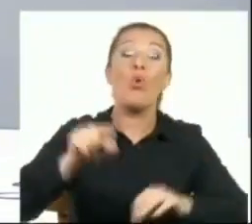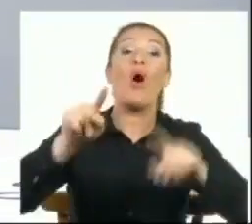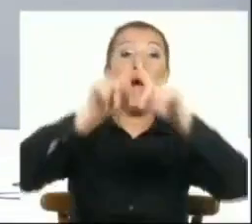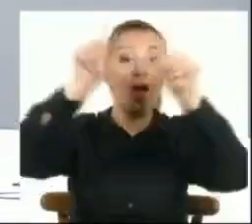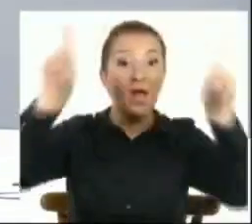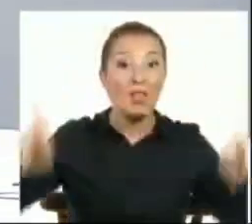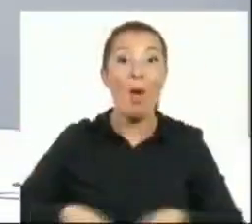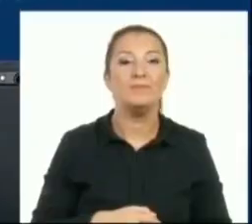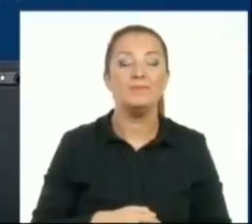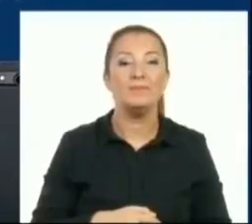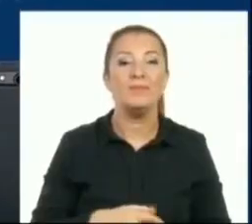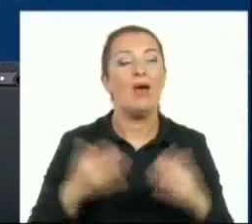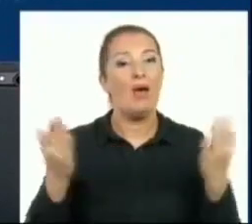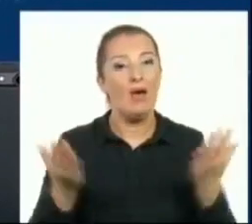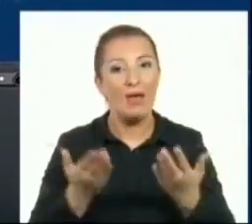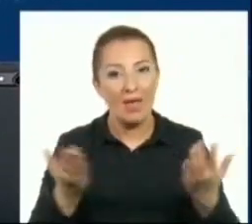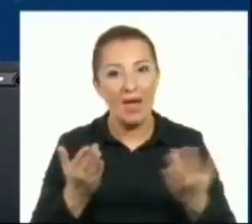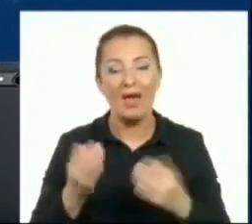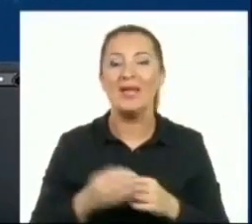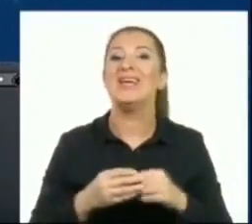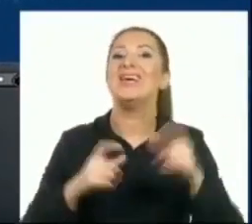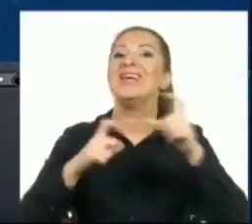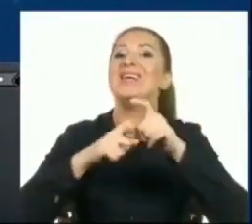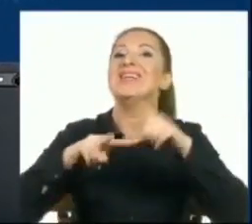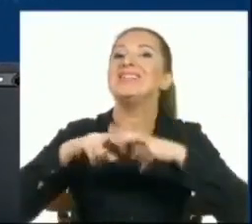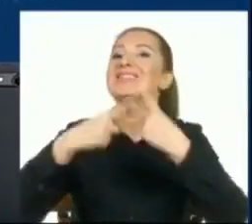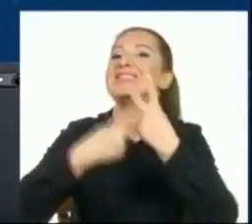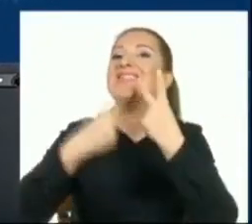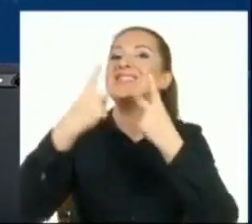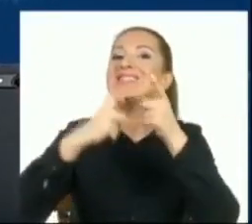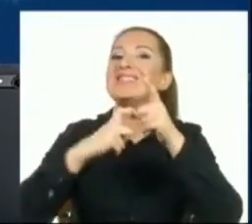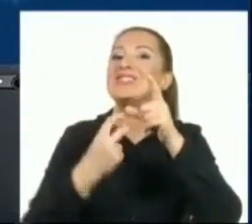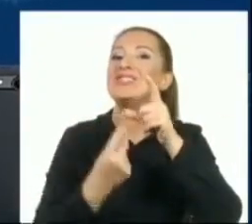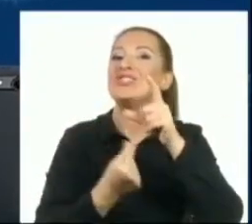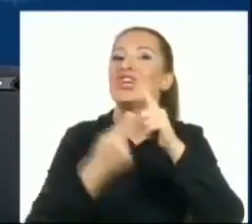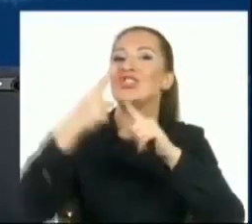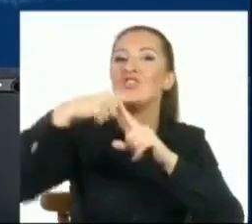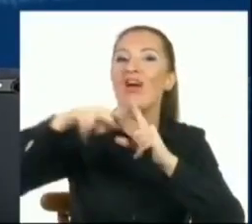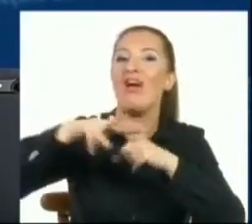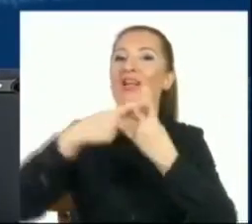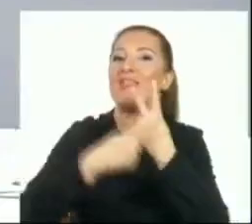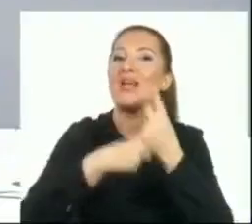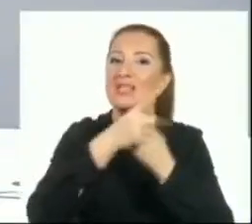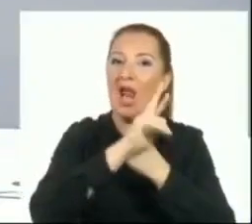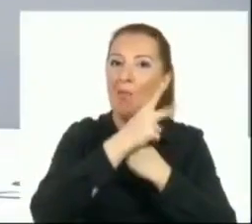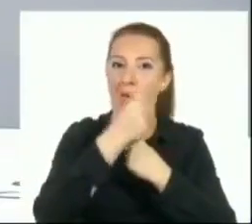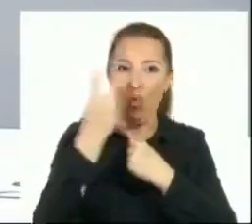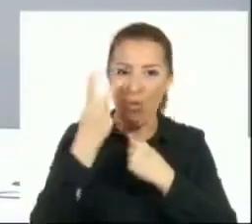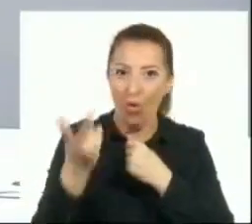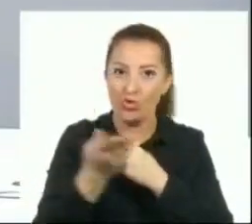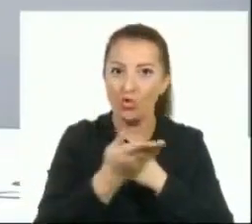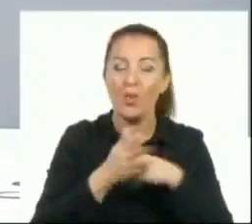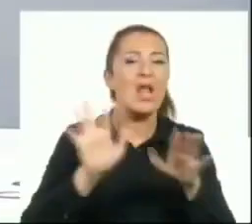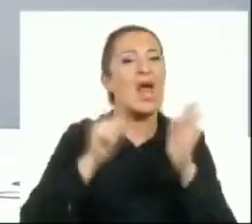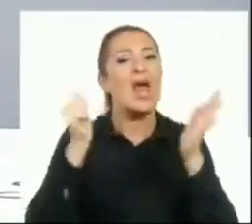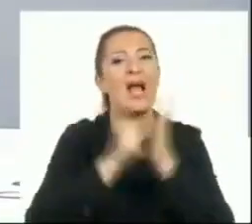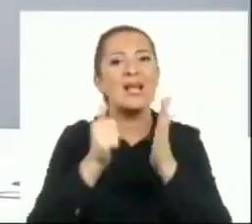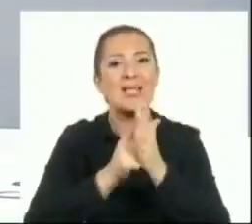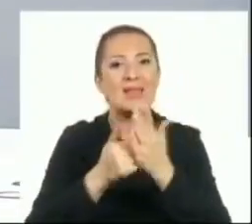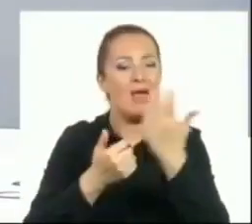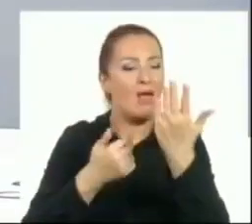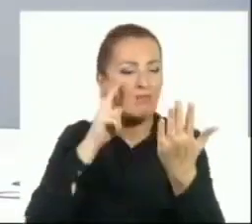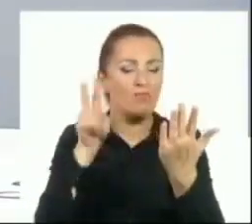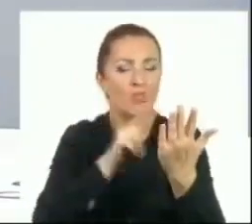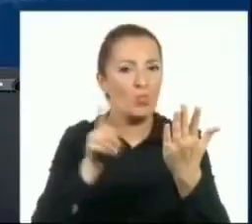değiştireceksiniz efendim? Sayıştay raporunu siz gördünüz mü İsmail Bey? Gazetelerden okuduk, çıkışlarını hep aldık.